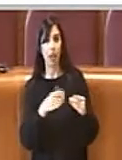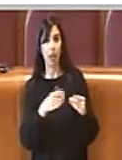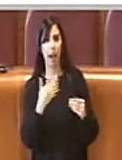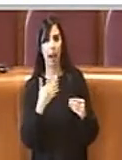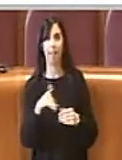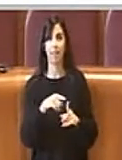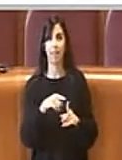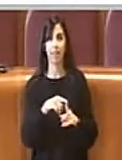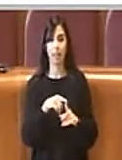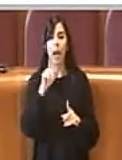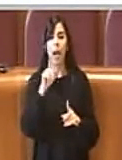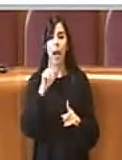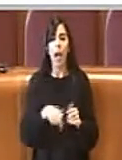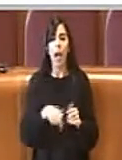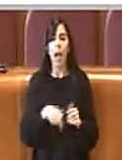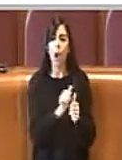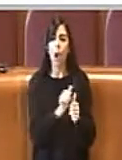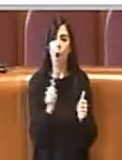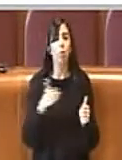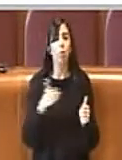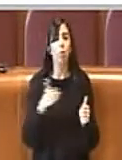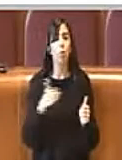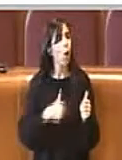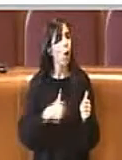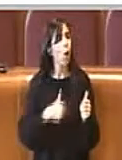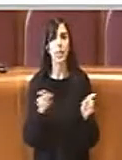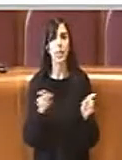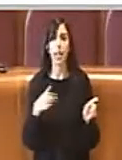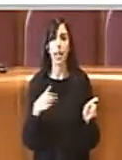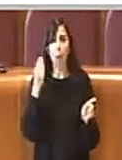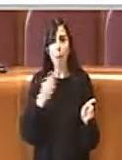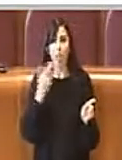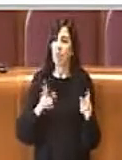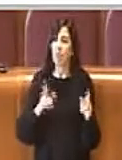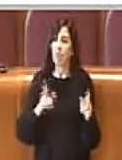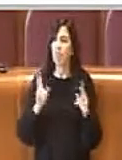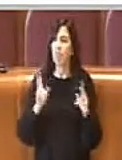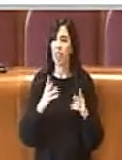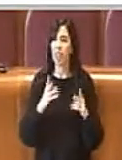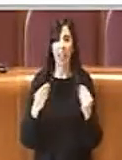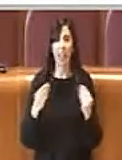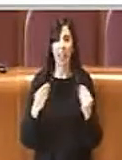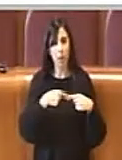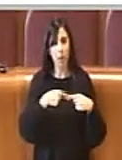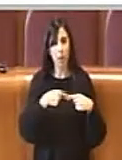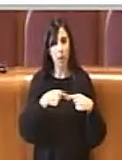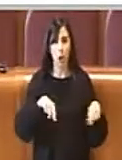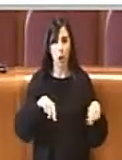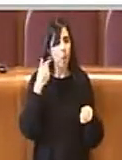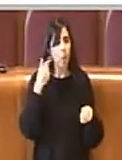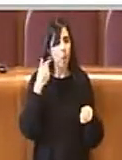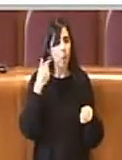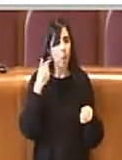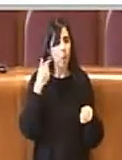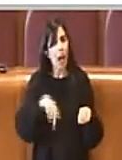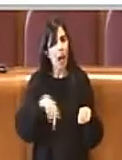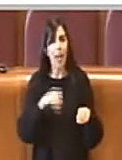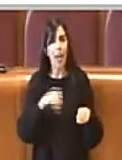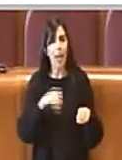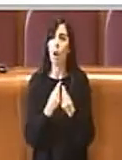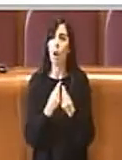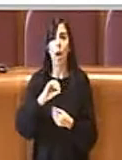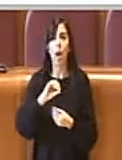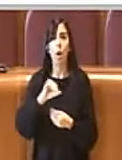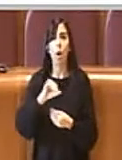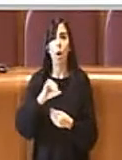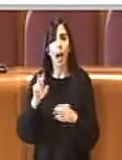e anche i singoli consiglieri penso, ne abbiamo parlato tante volte anche in commissione, penso anche al collega Coglia sul tema del